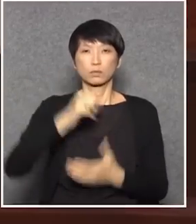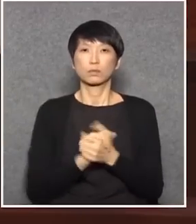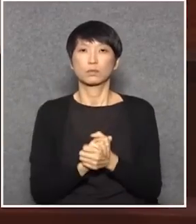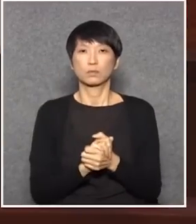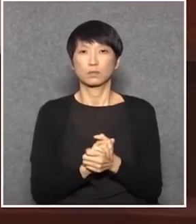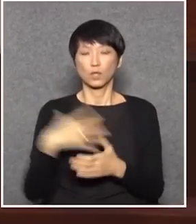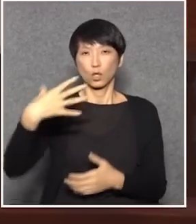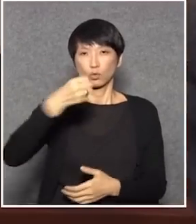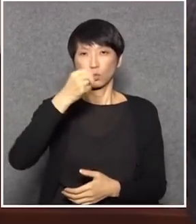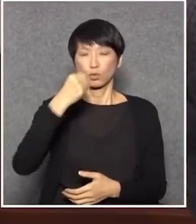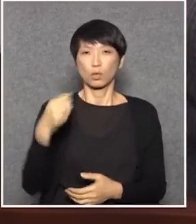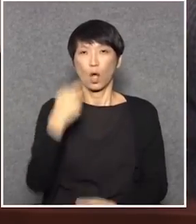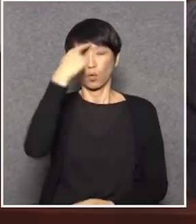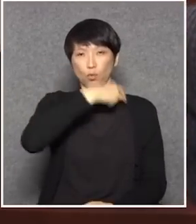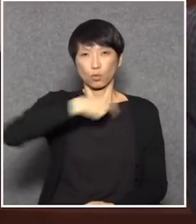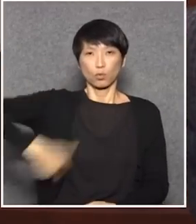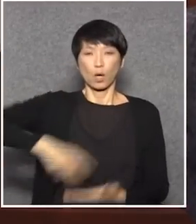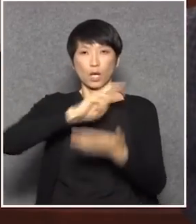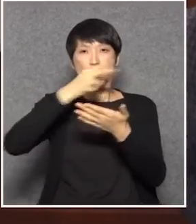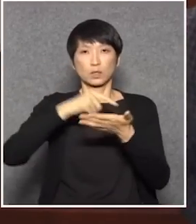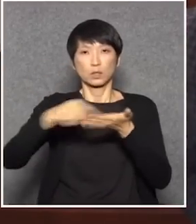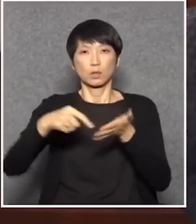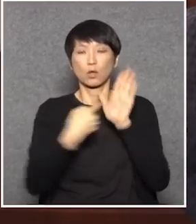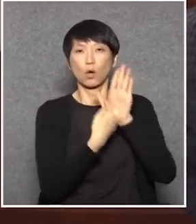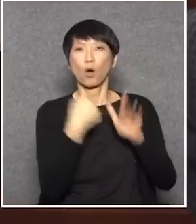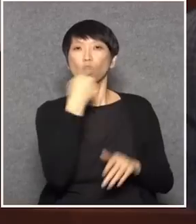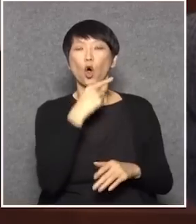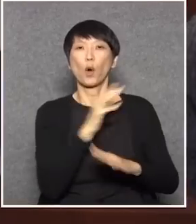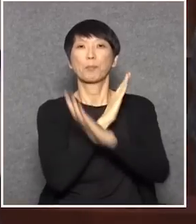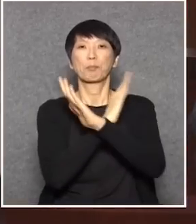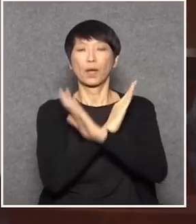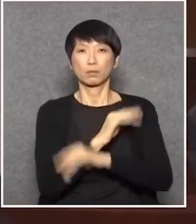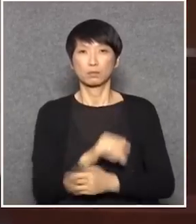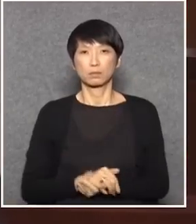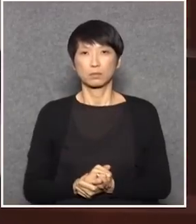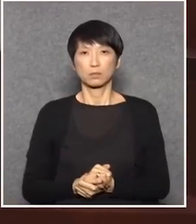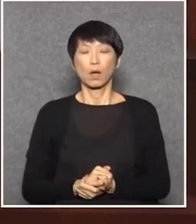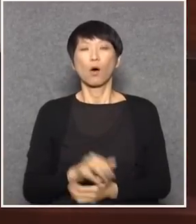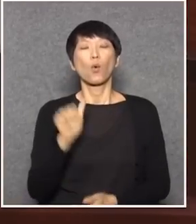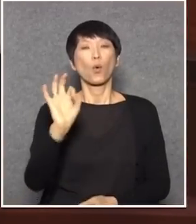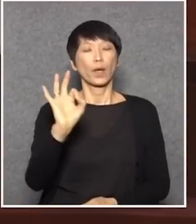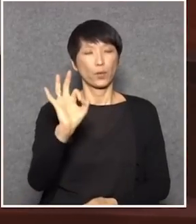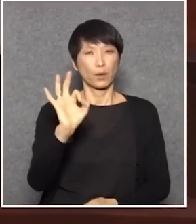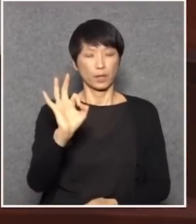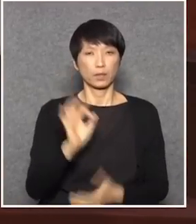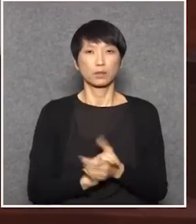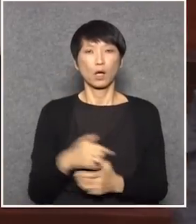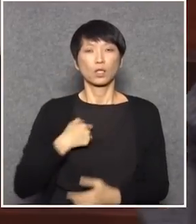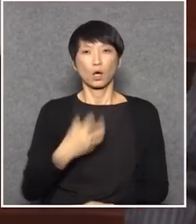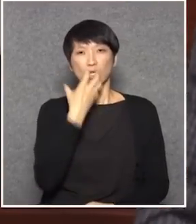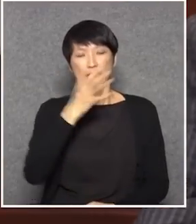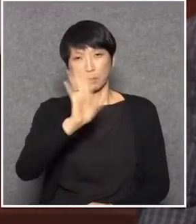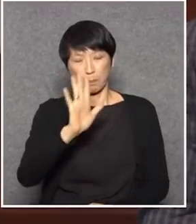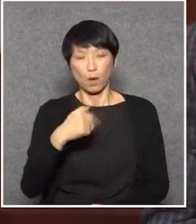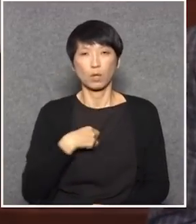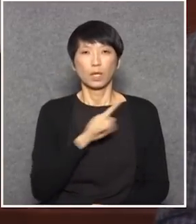梁國雄的修訂案OK不說我不想因小失大所以有時候做人都很慘